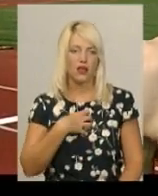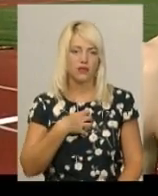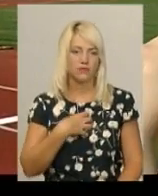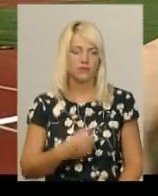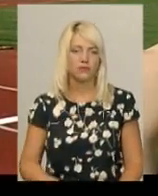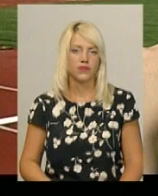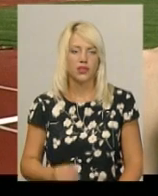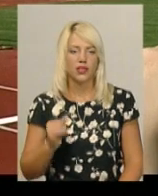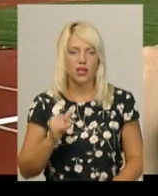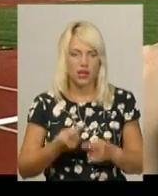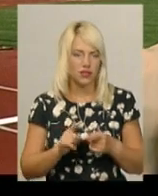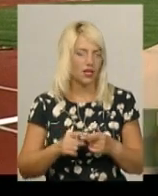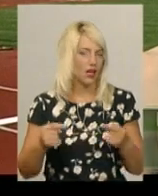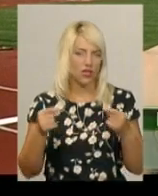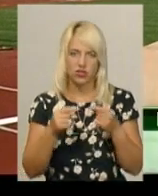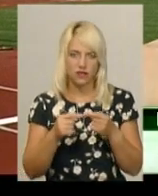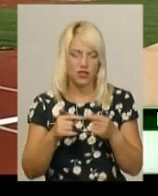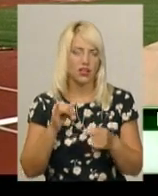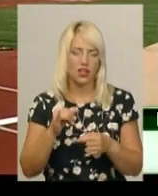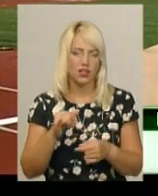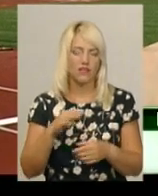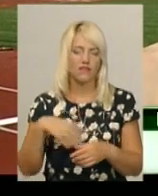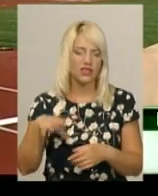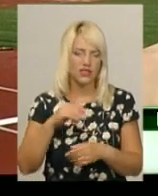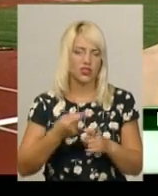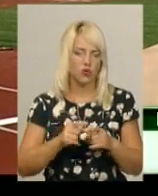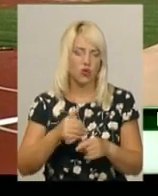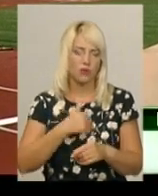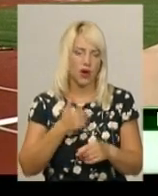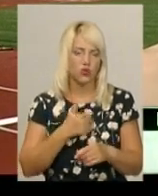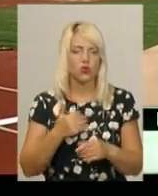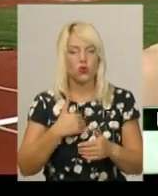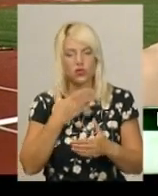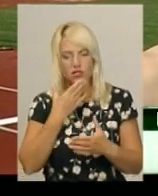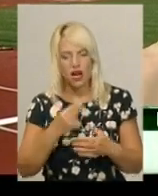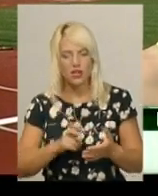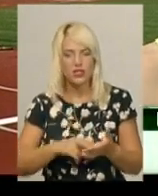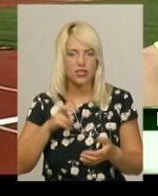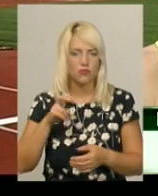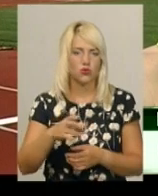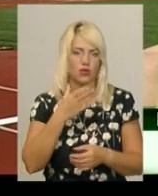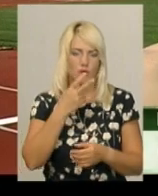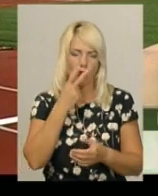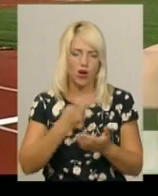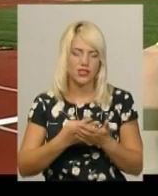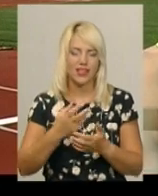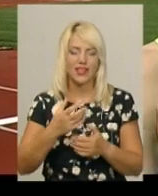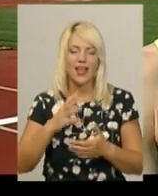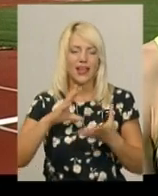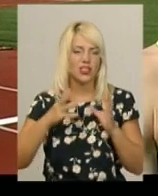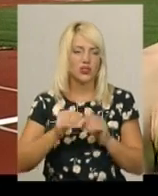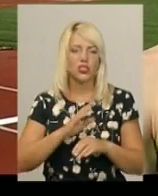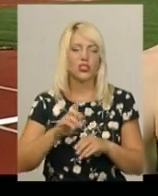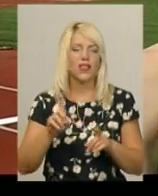Хочеться медалі – це очевидно. Всі спортсмени цього прагнуть. Хочеться гарно стрибнути, показати результат, не гірший того, що був на